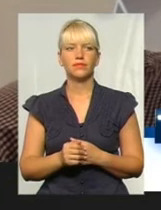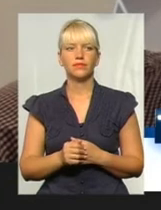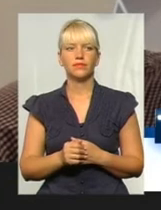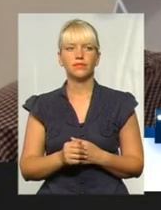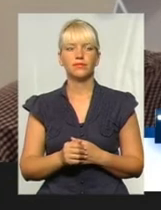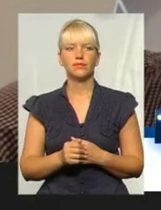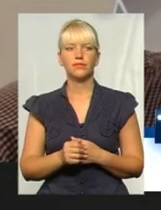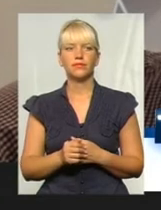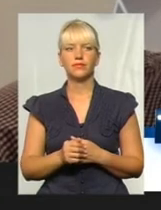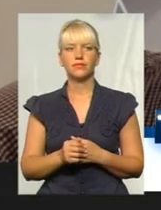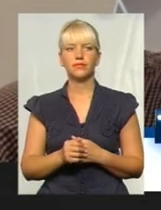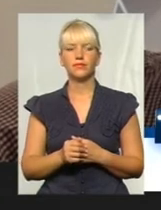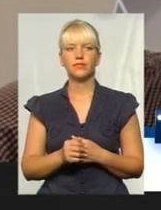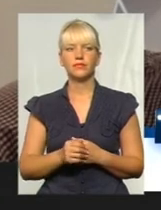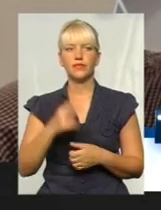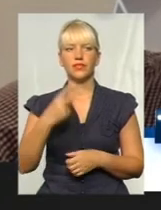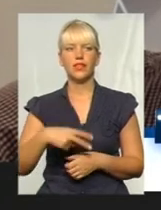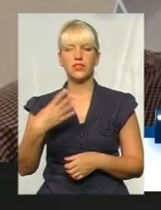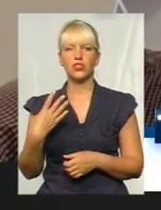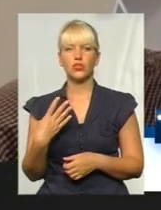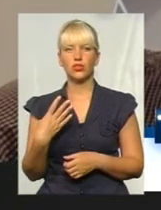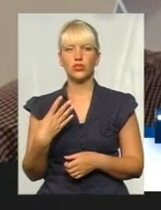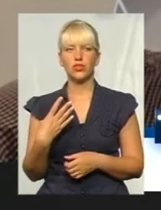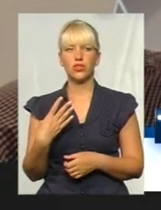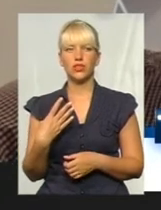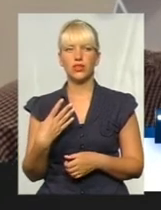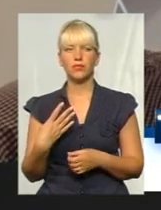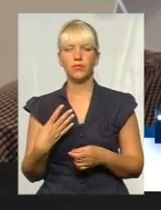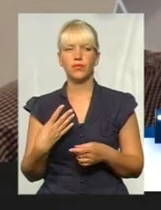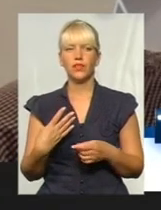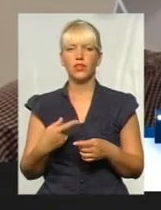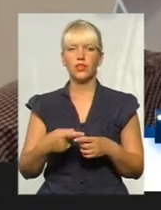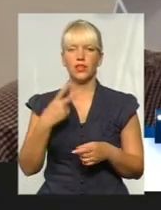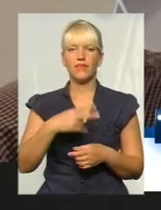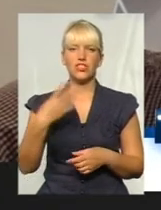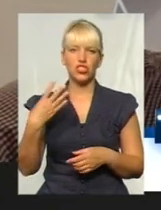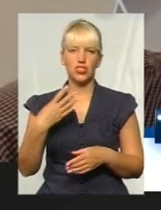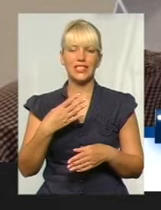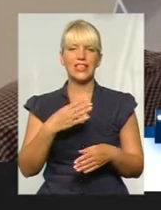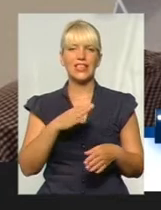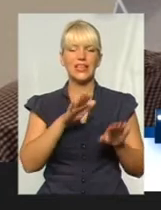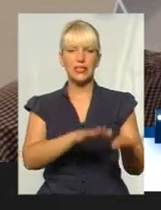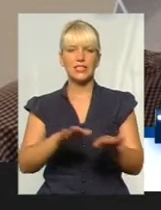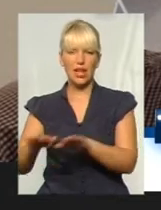є 24 станції прокату велосипедів.